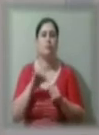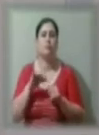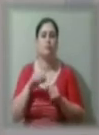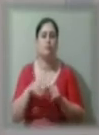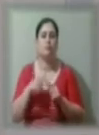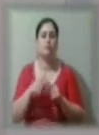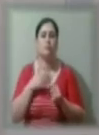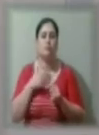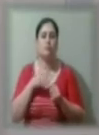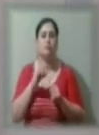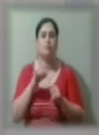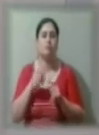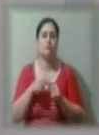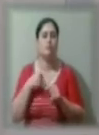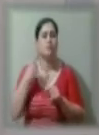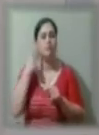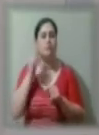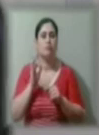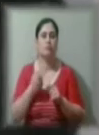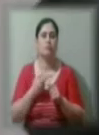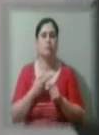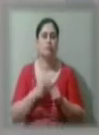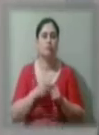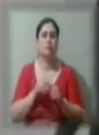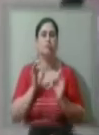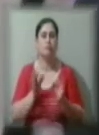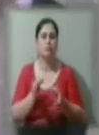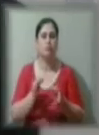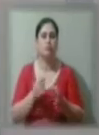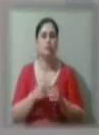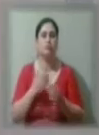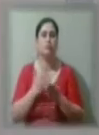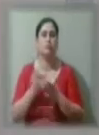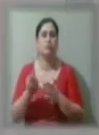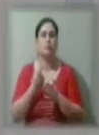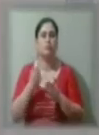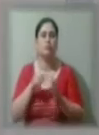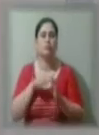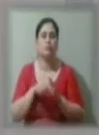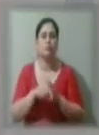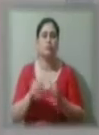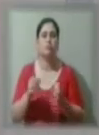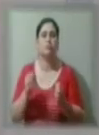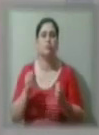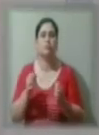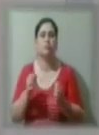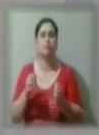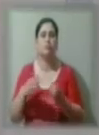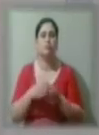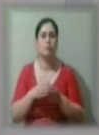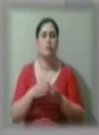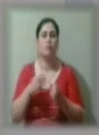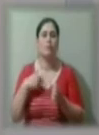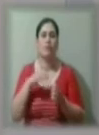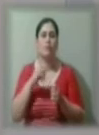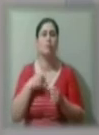любов, правда, добро. Ось правдою, єдністю, внутрішньою згуртованістю ми і здатні перемогти.